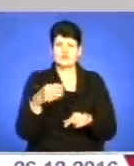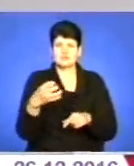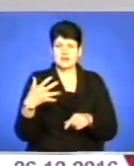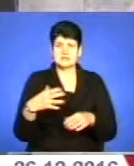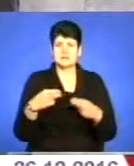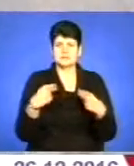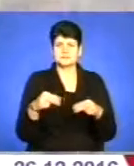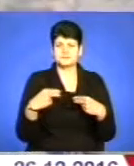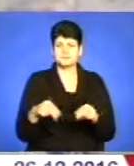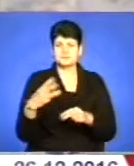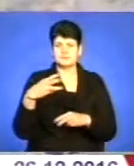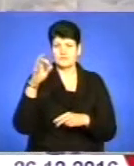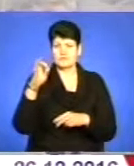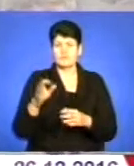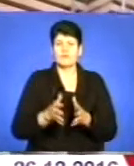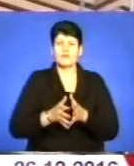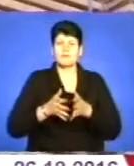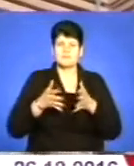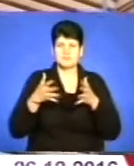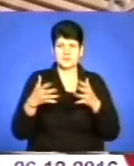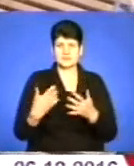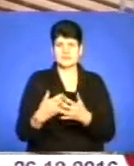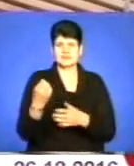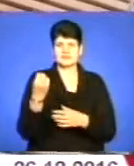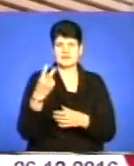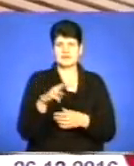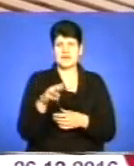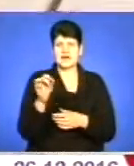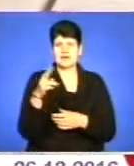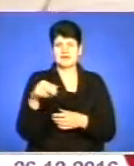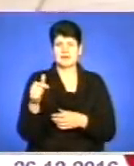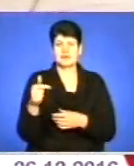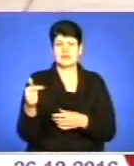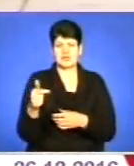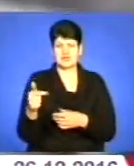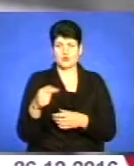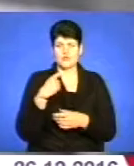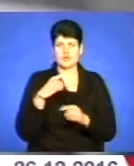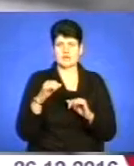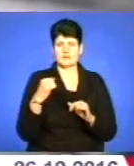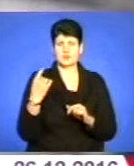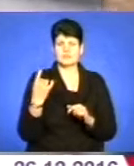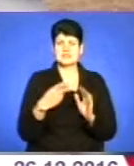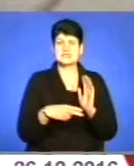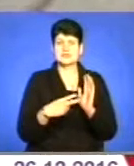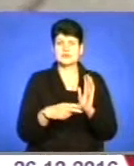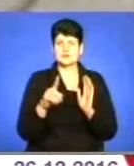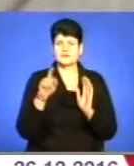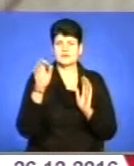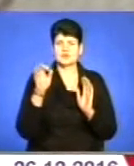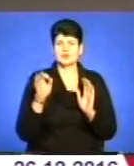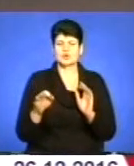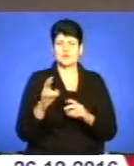реалізували її на 30% більше, тобто майже на 12 мільярдів гривень, стверджує керівник області. 71%